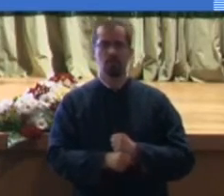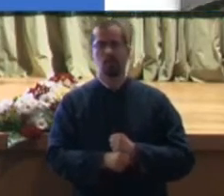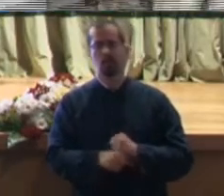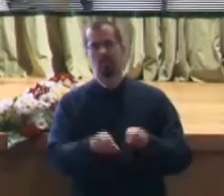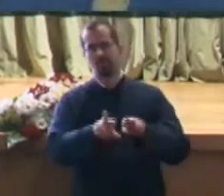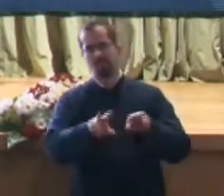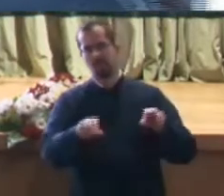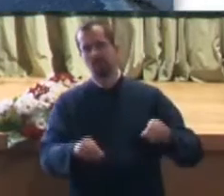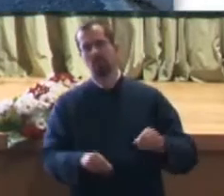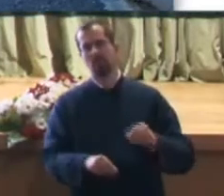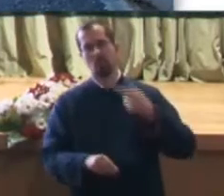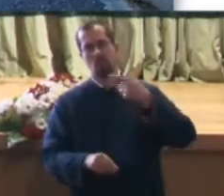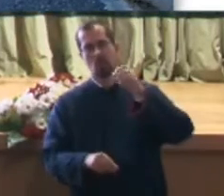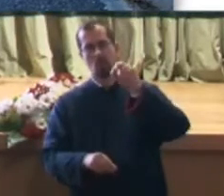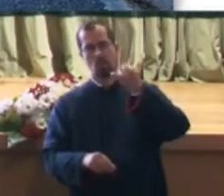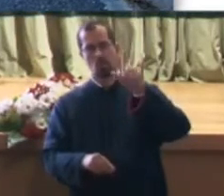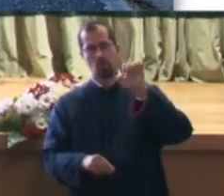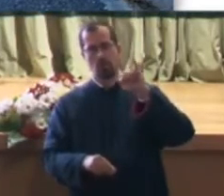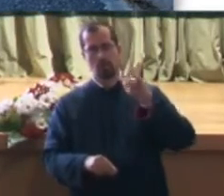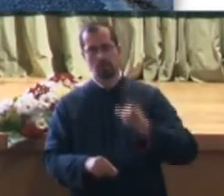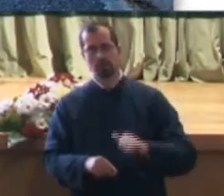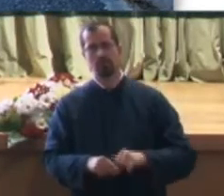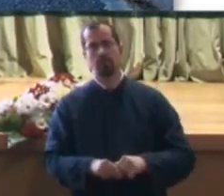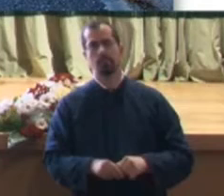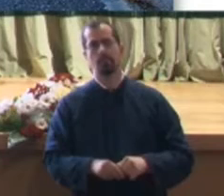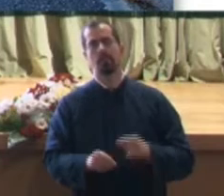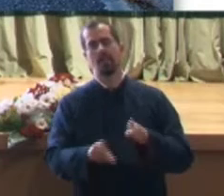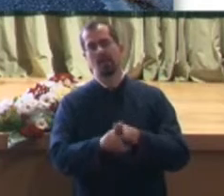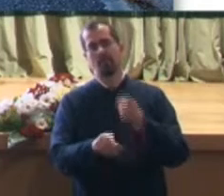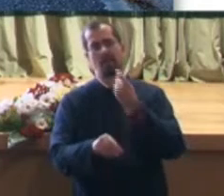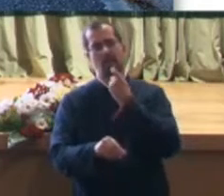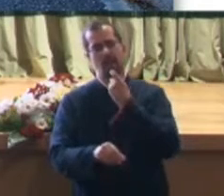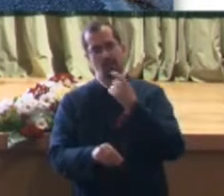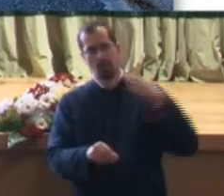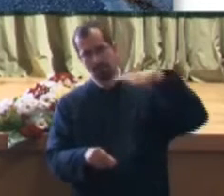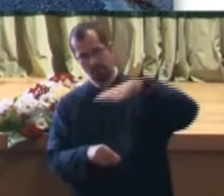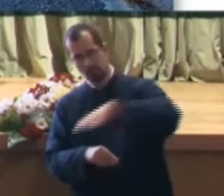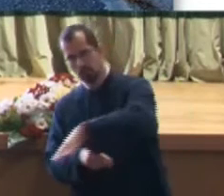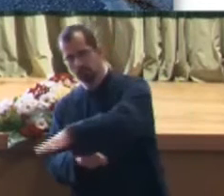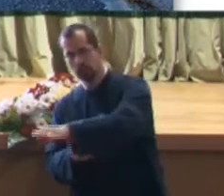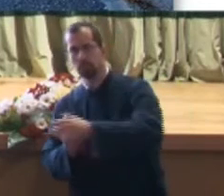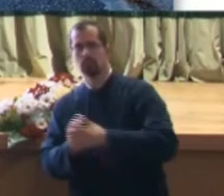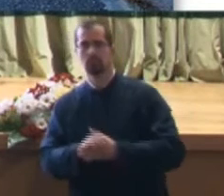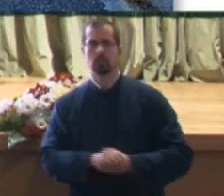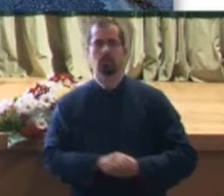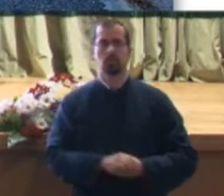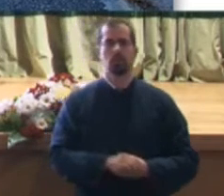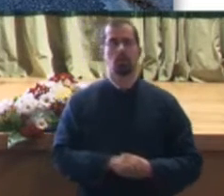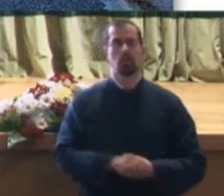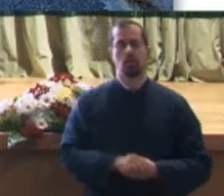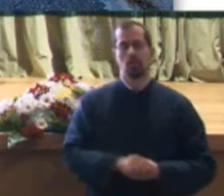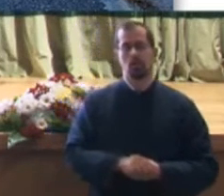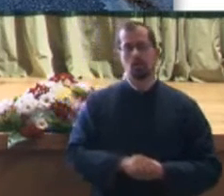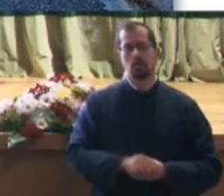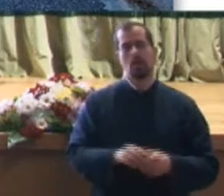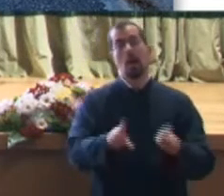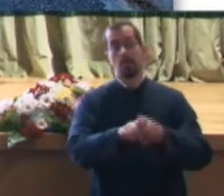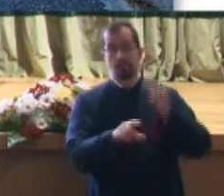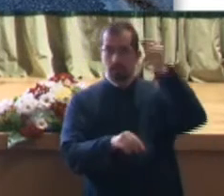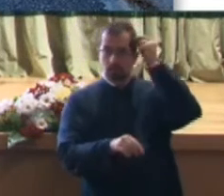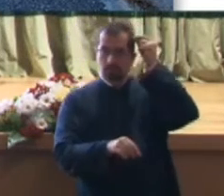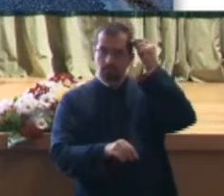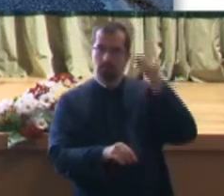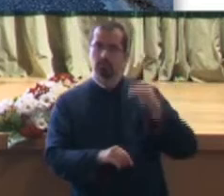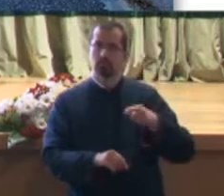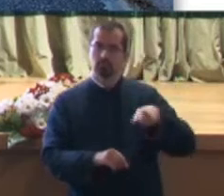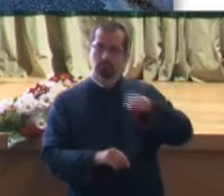golești, să unim calea Craiovei cu cea din Basarabie, ați văzut că am început să lucrăm, ne-am oprit în momentul de față doar